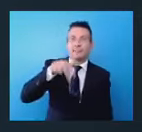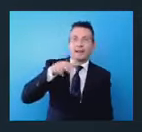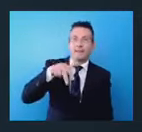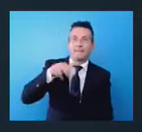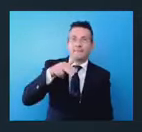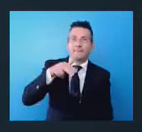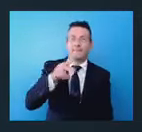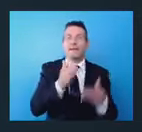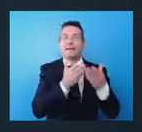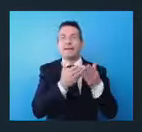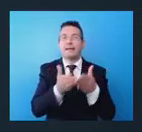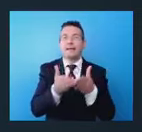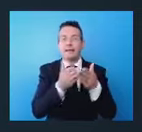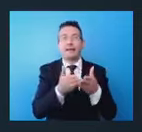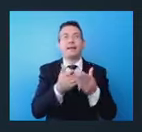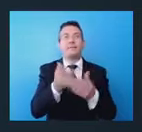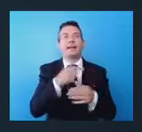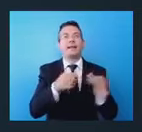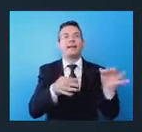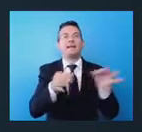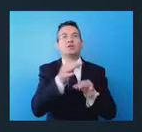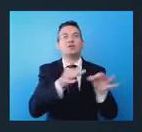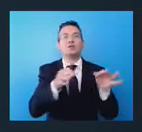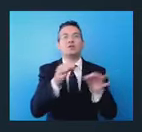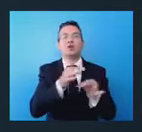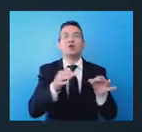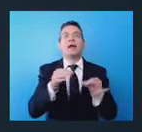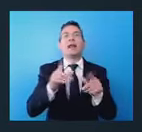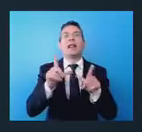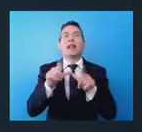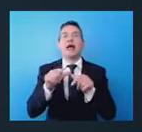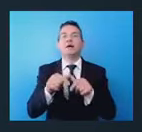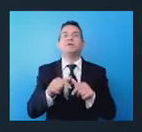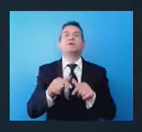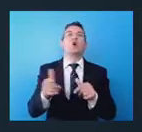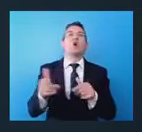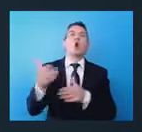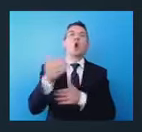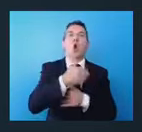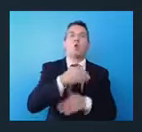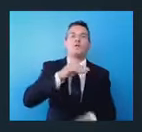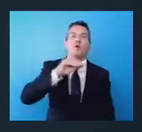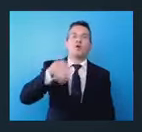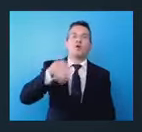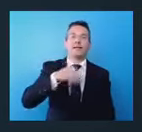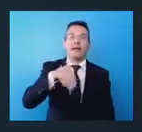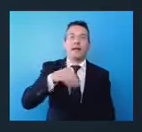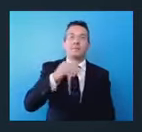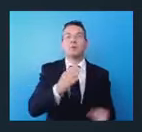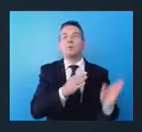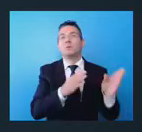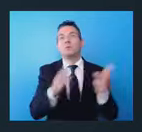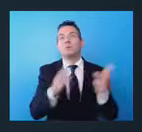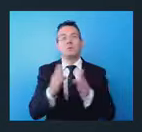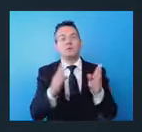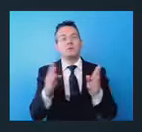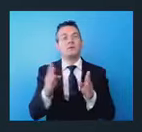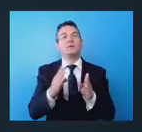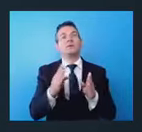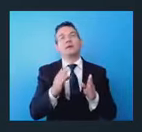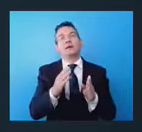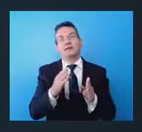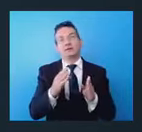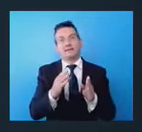isole laziali delle isole pontine del Golfo di Napoli durante una sola stagione stile. Due sono i profili che